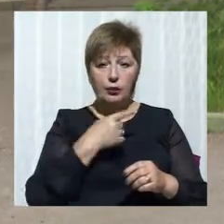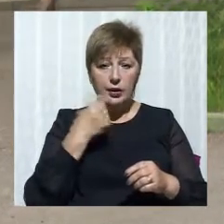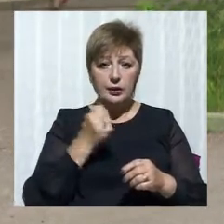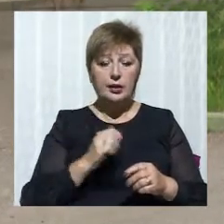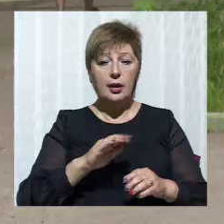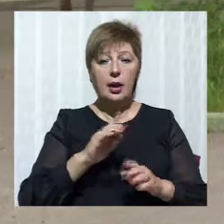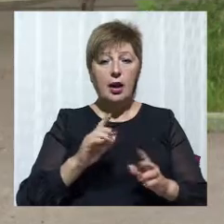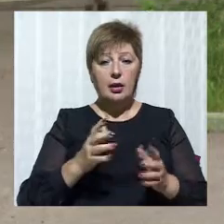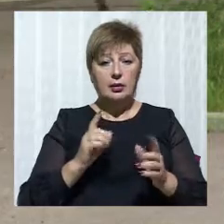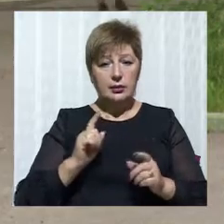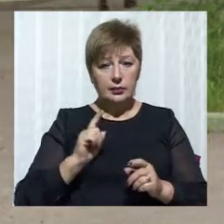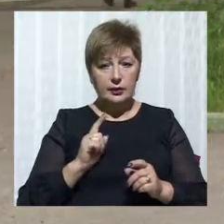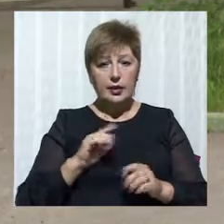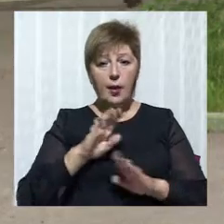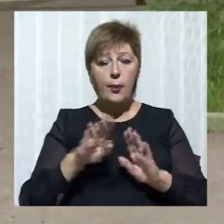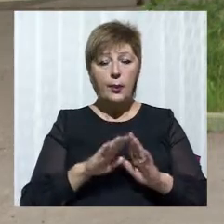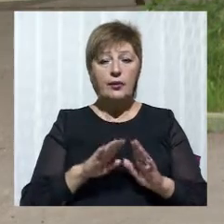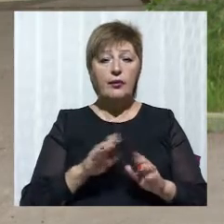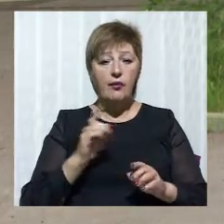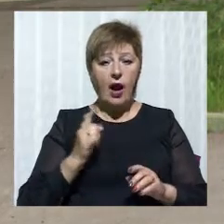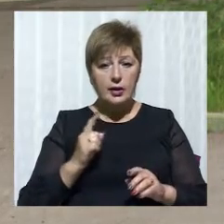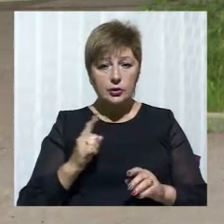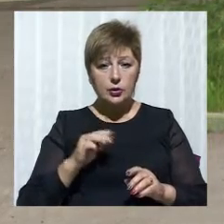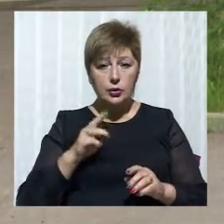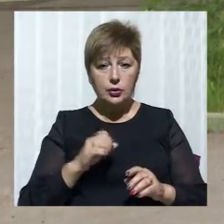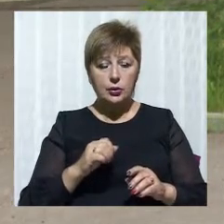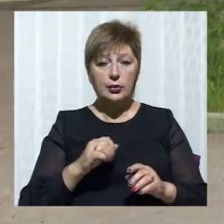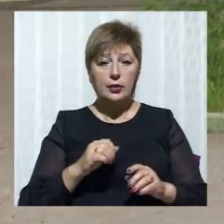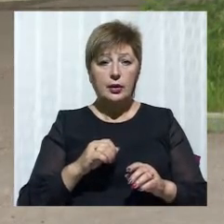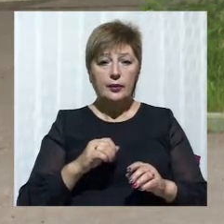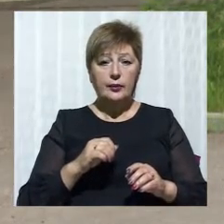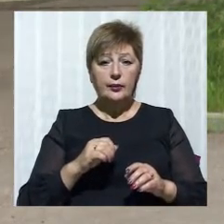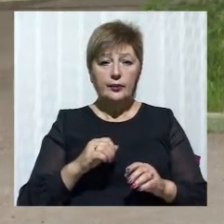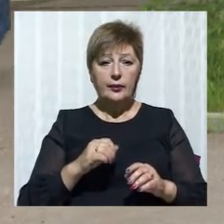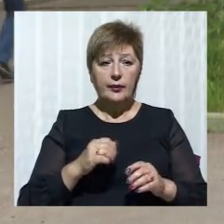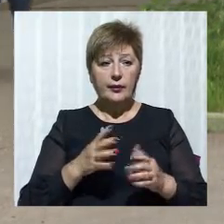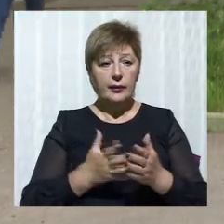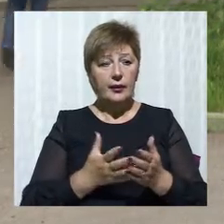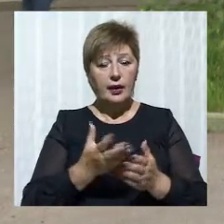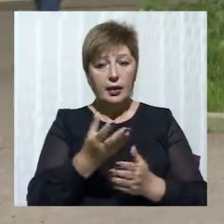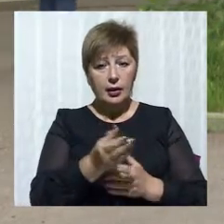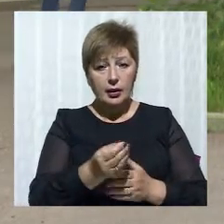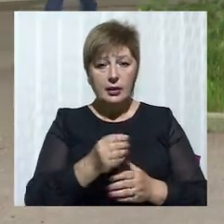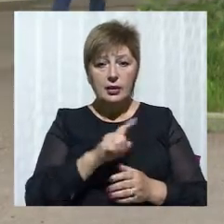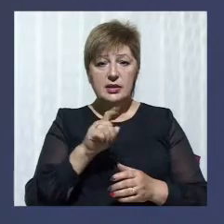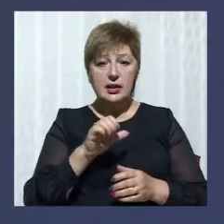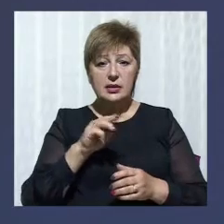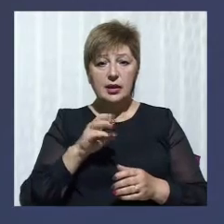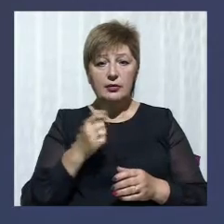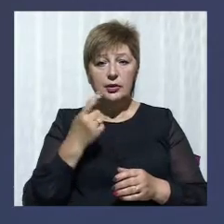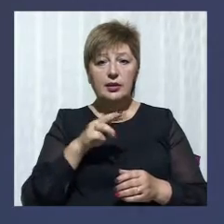тримання під вартою з можливістю внесення застави у 1 мільйон 921 тисячу гривень.